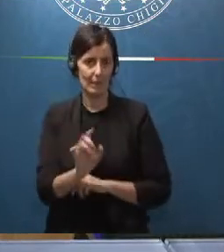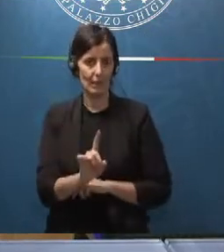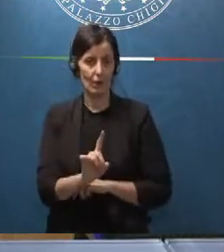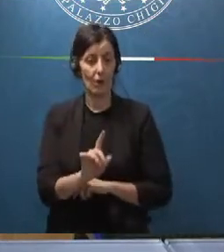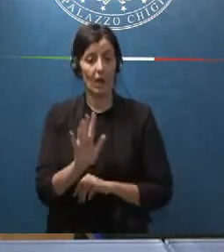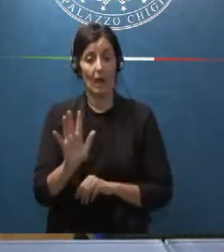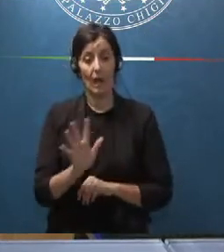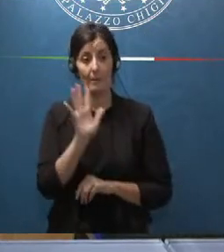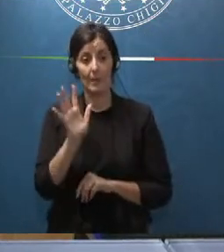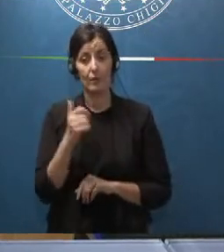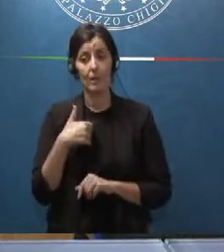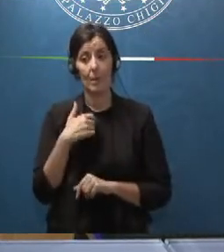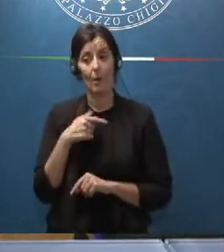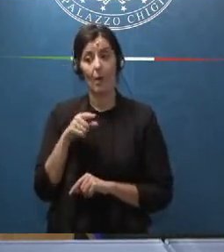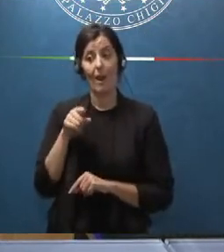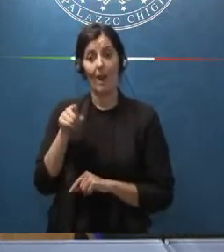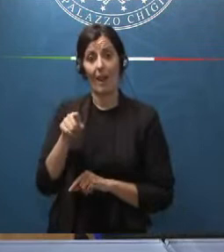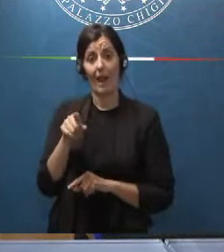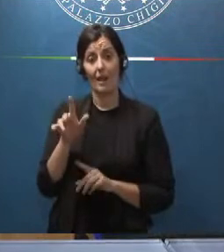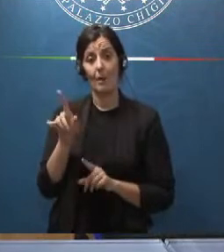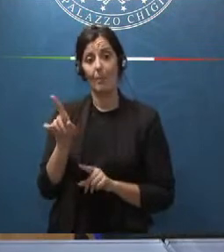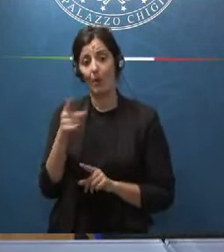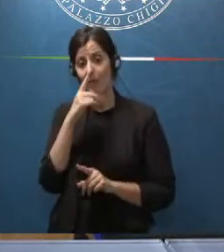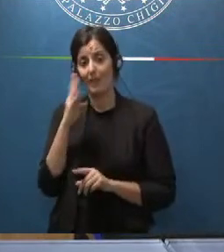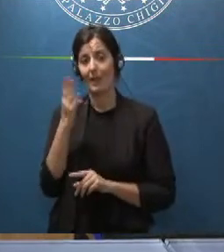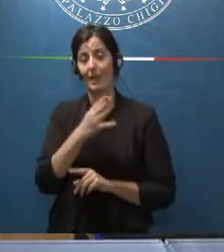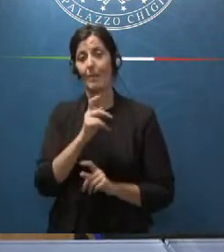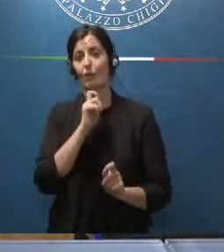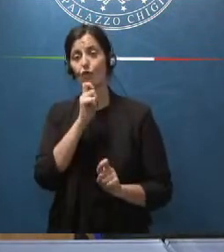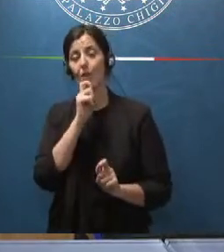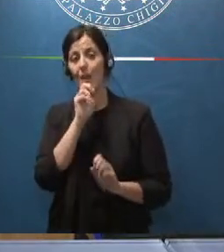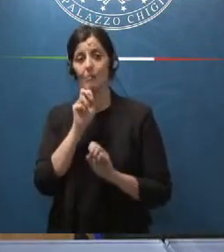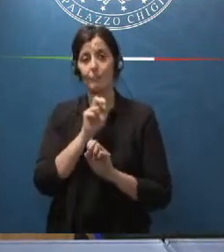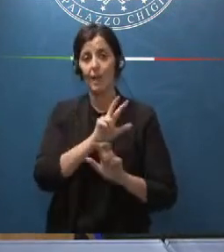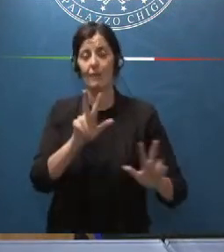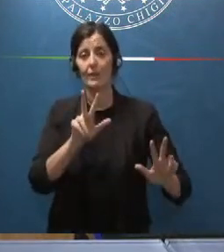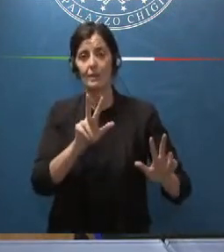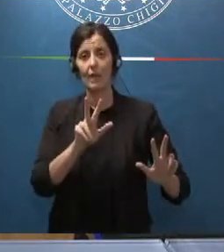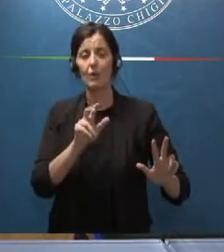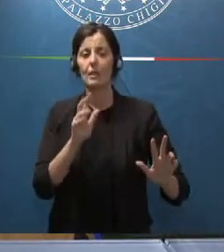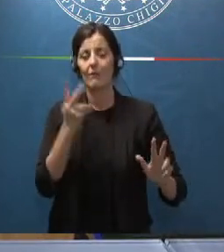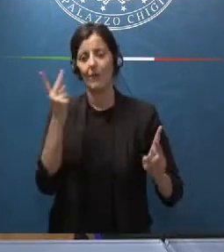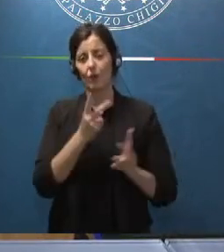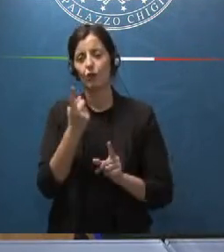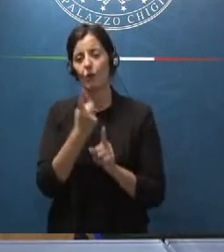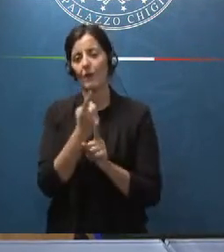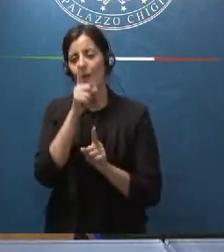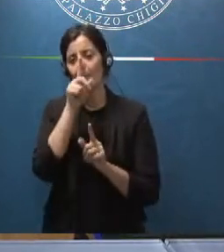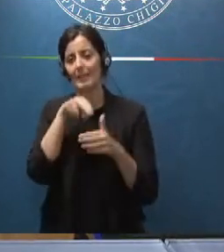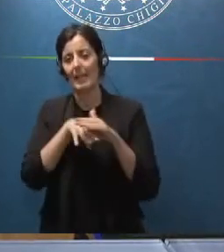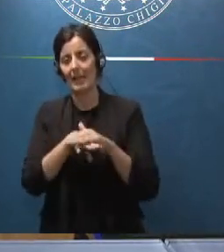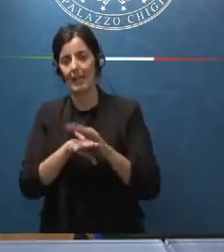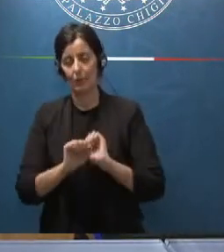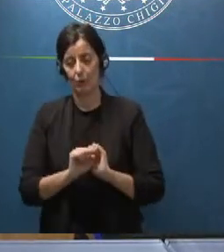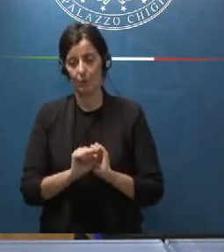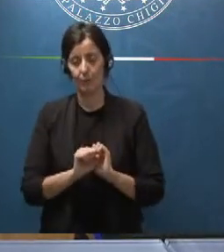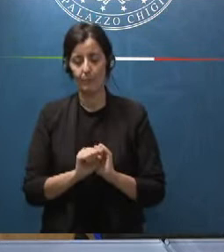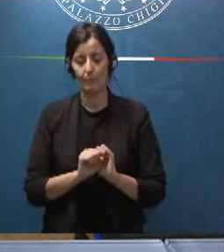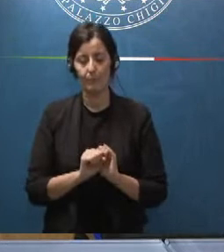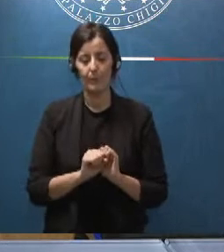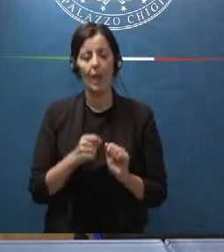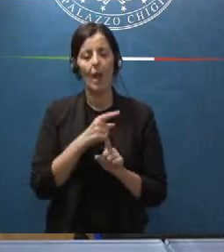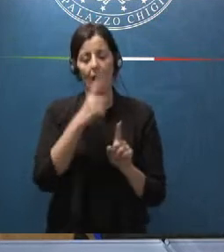dare direttamente ai giornalisti questa notizia su una cosa che avrebbe dovuto restare segreta lei capisce che quando